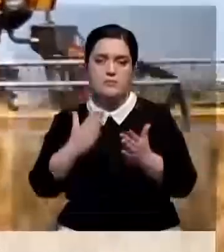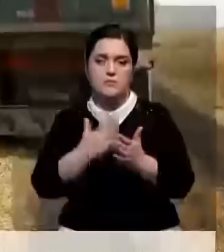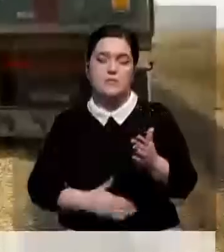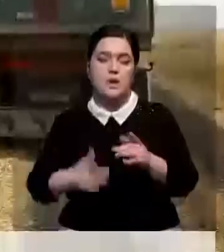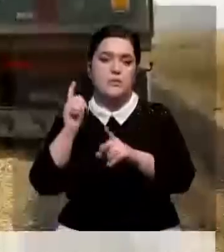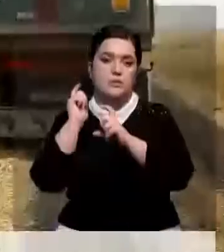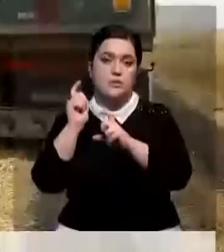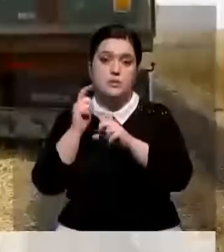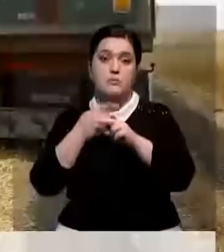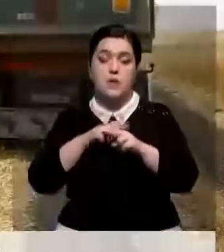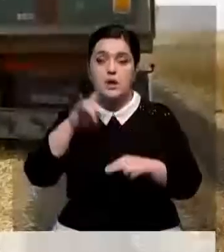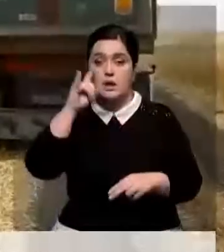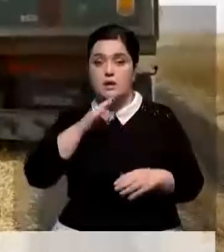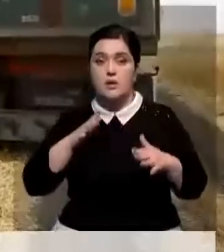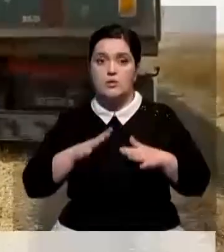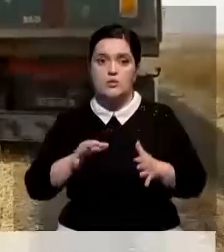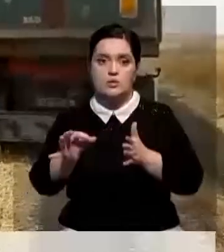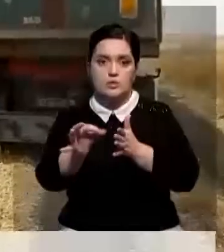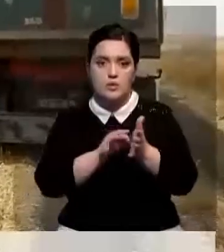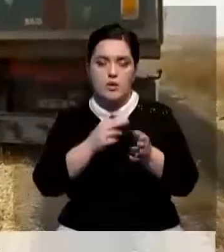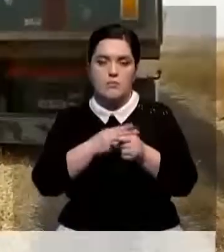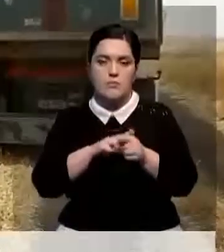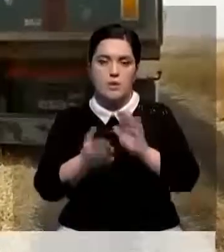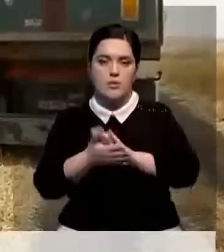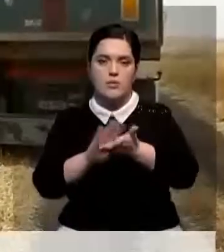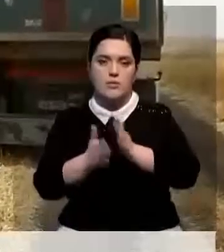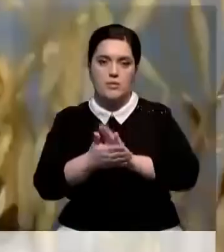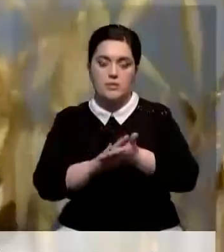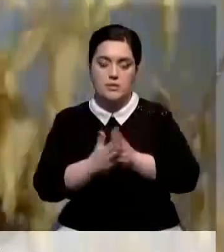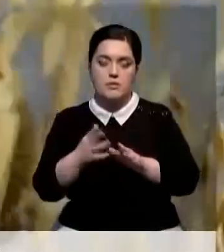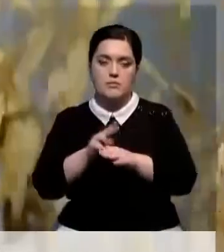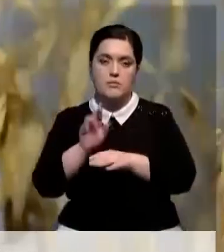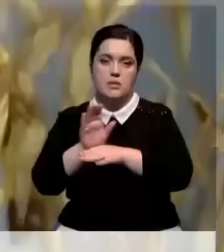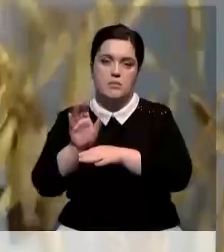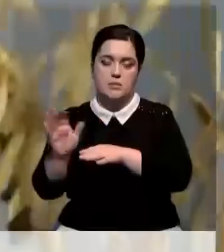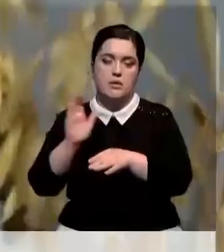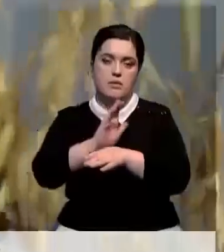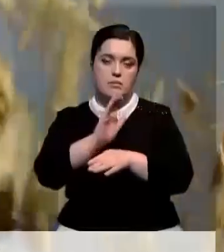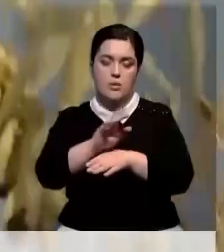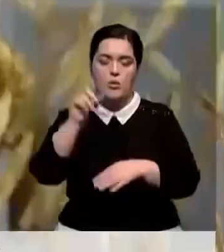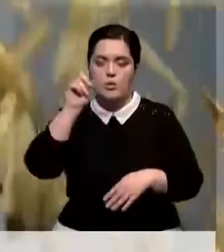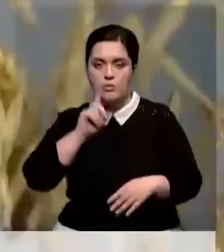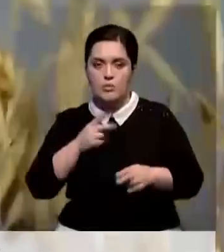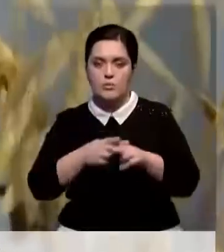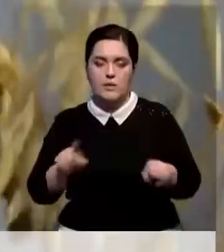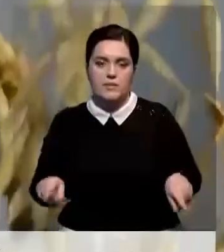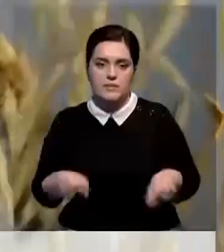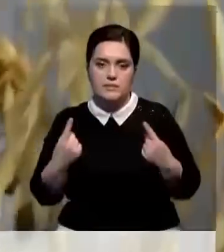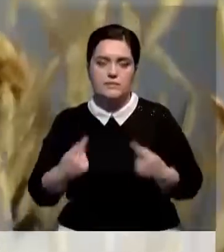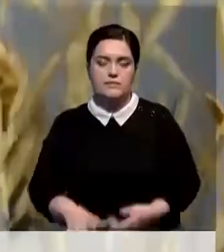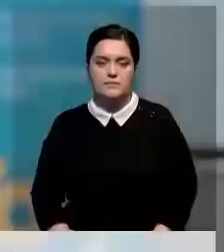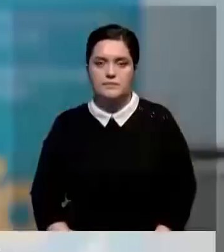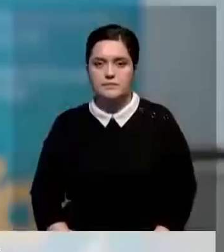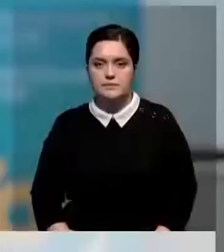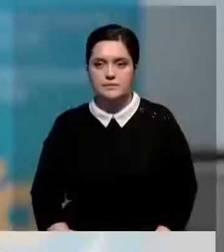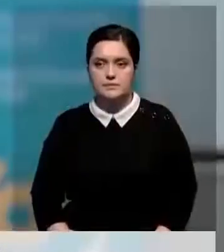отношения. Потому Казахстан и Грузия в срочном порядке пересмотрели линейки продукции, транспортные коридоры и восстановили инвестиционные потоки.